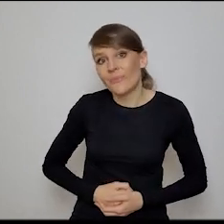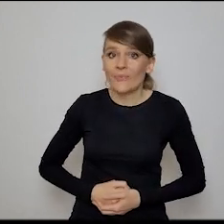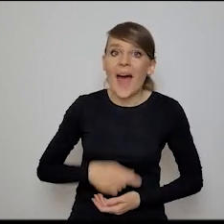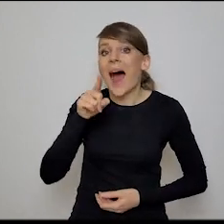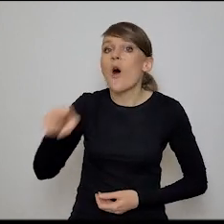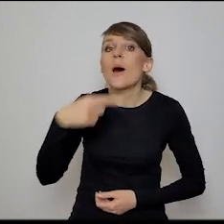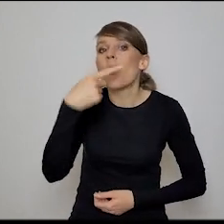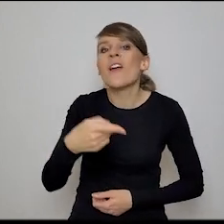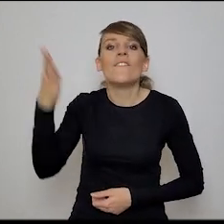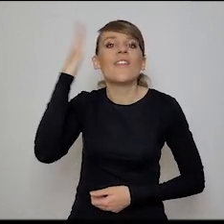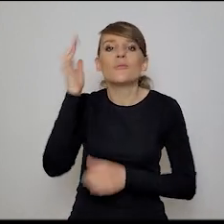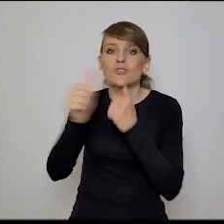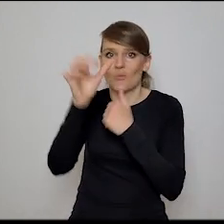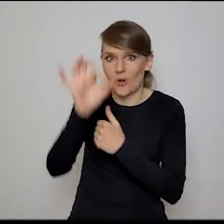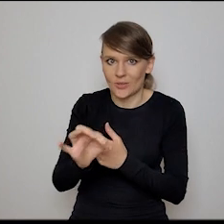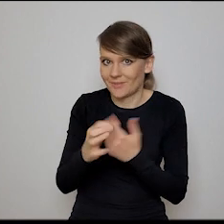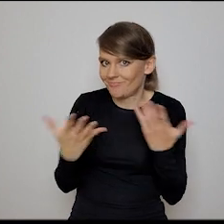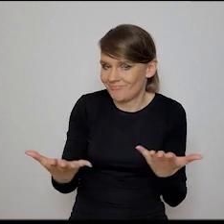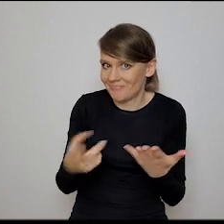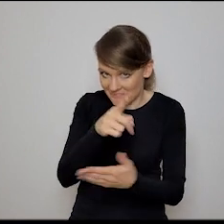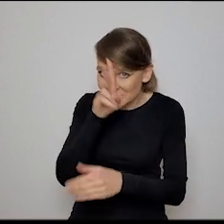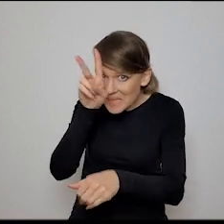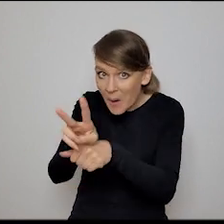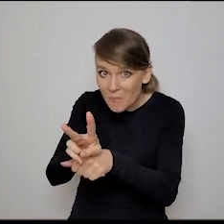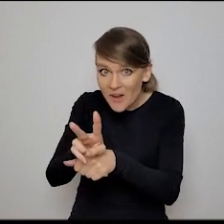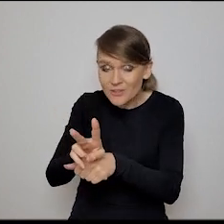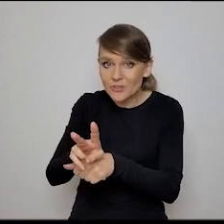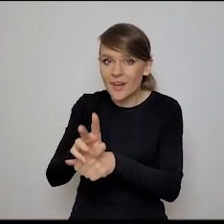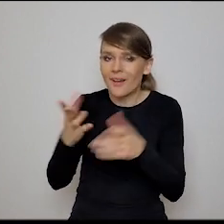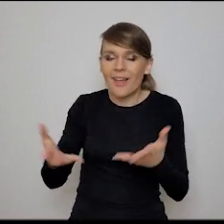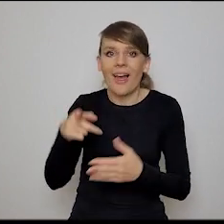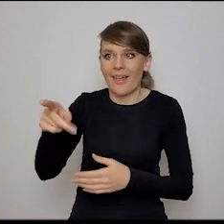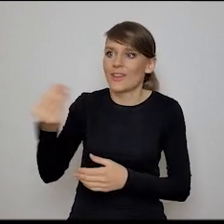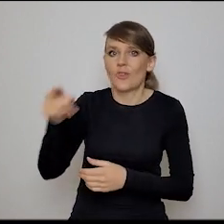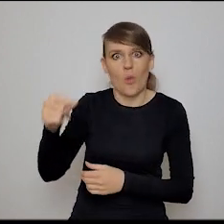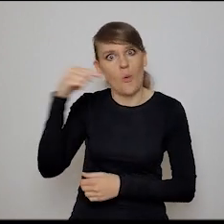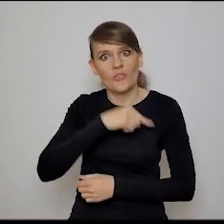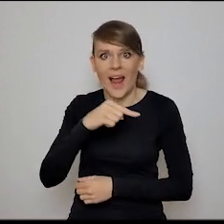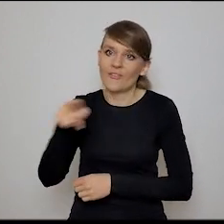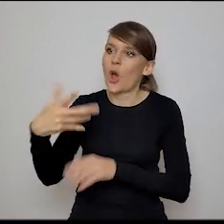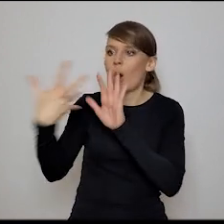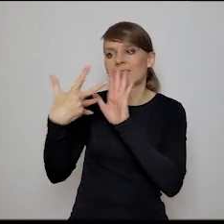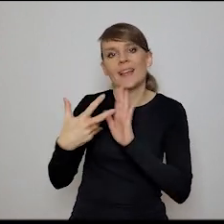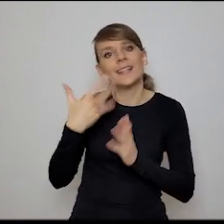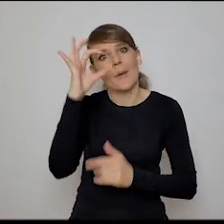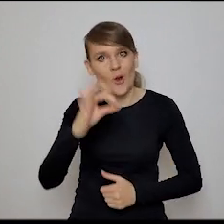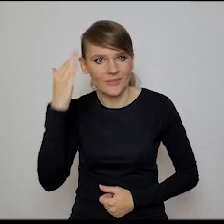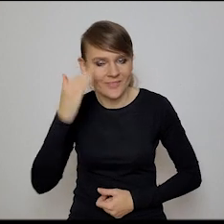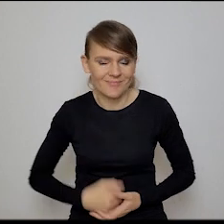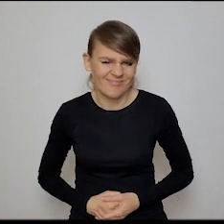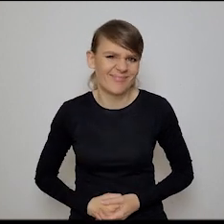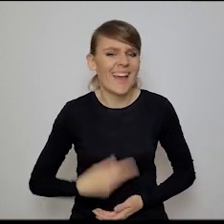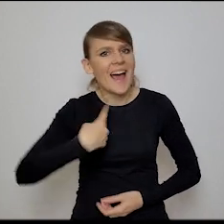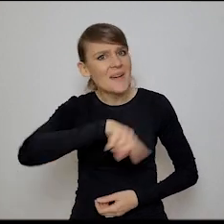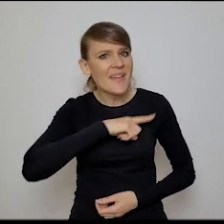60%. I teraz jest pytanie, czy ty zaufasz. Jeszcze jest w stanie ocenić, na ile wie. W nas jest tęsknota, żeby